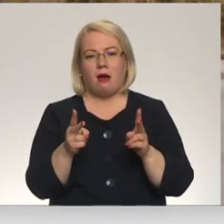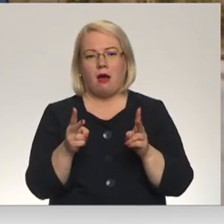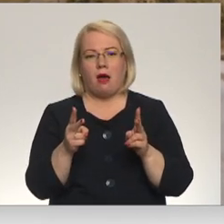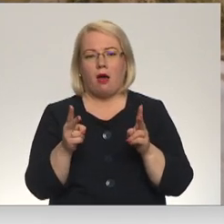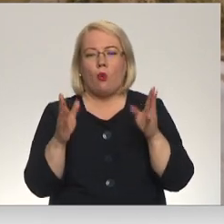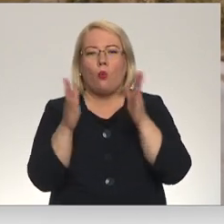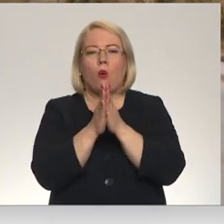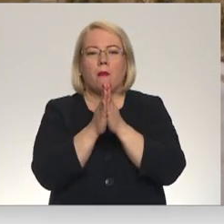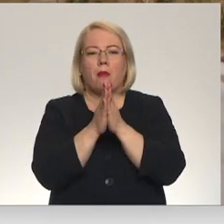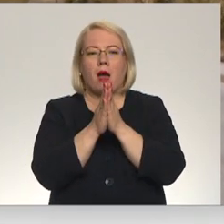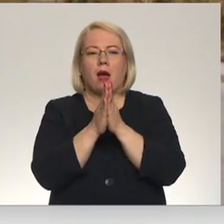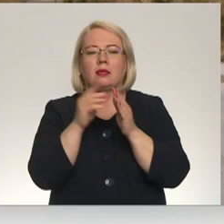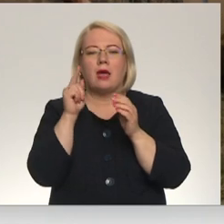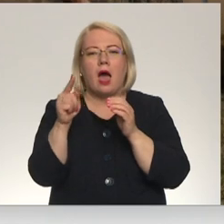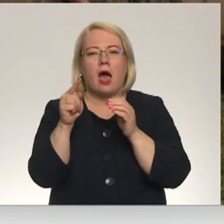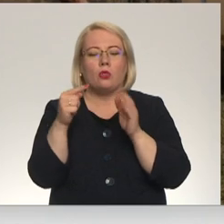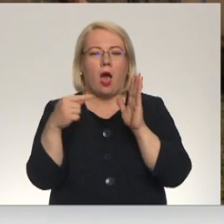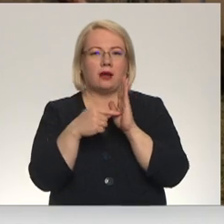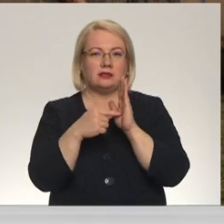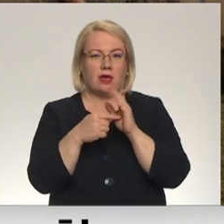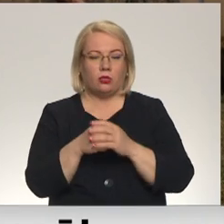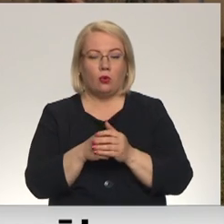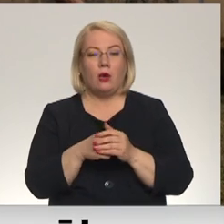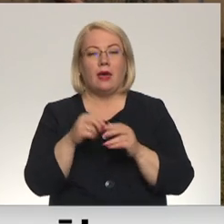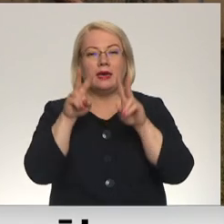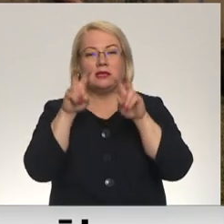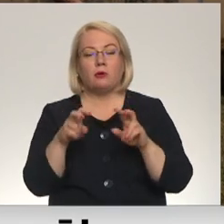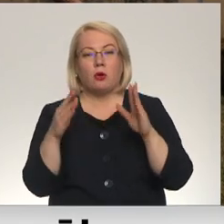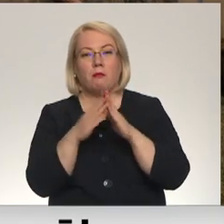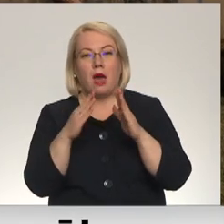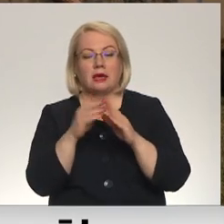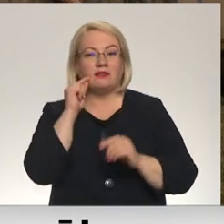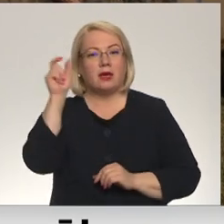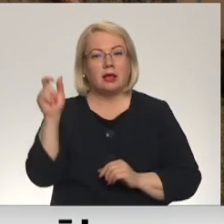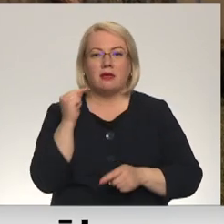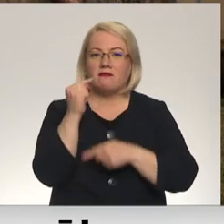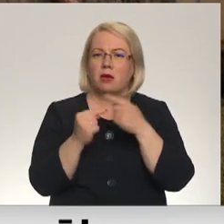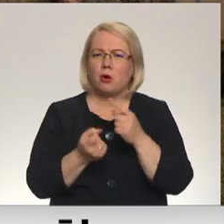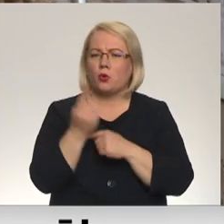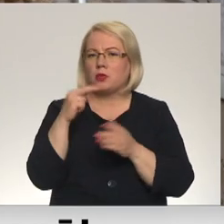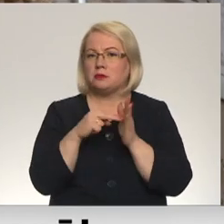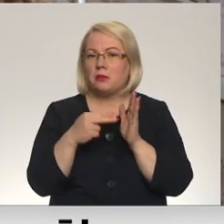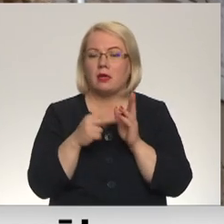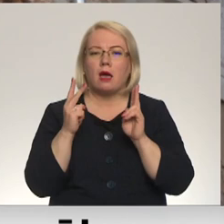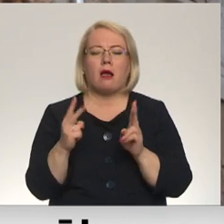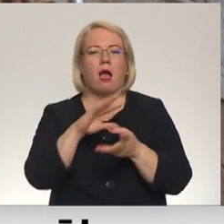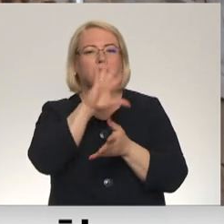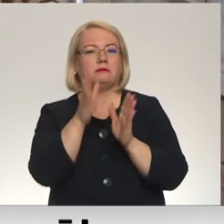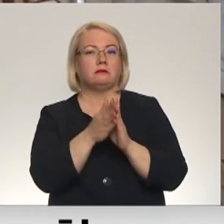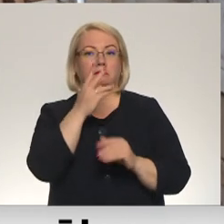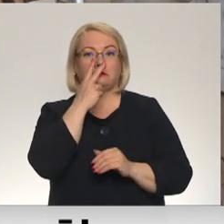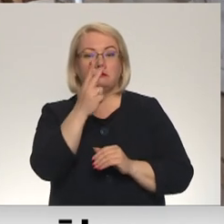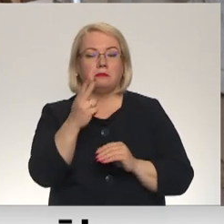kopā. Tāda akcenta. Izpētot mājas, Andrija Milleram vienmēr rodas plāns, kā tas viss varētu izskatīties, taču